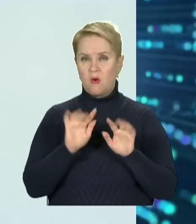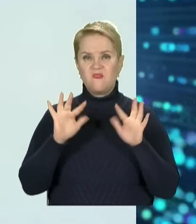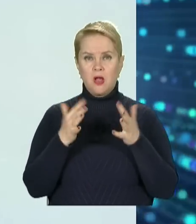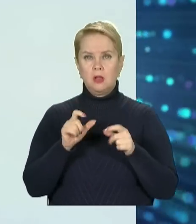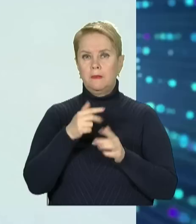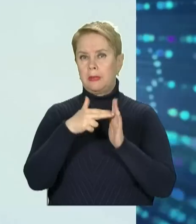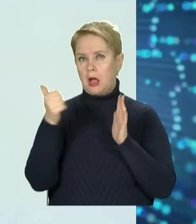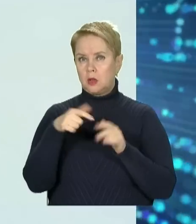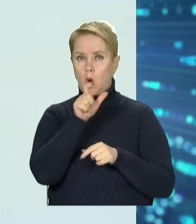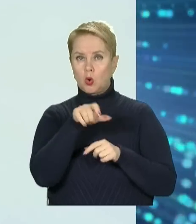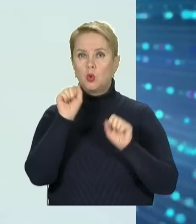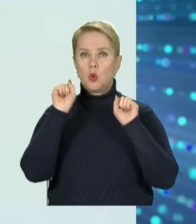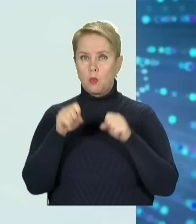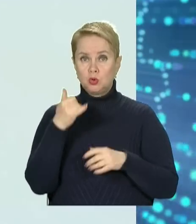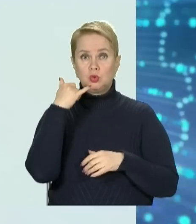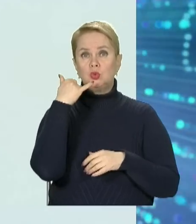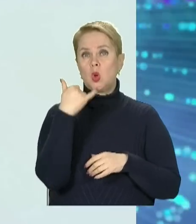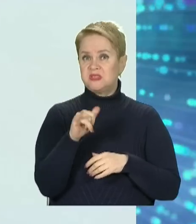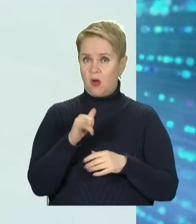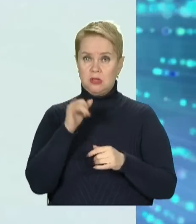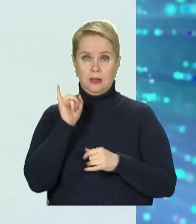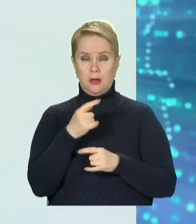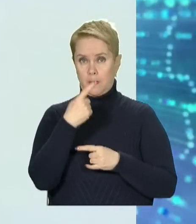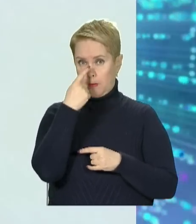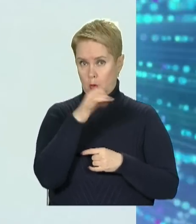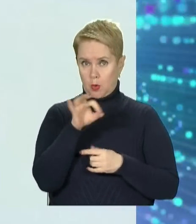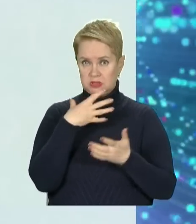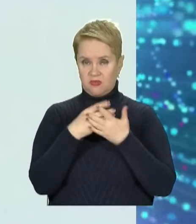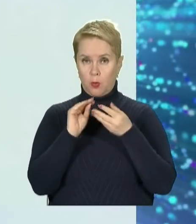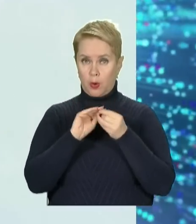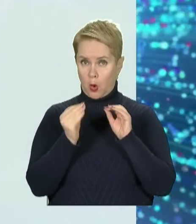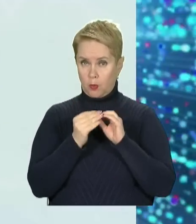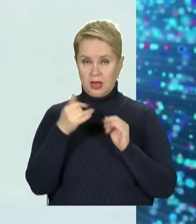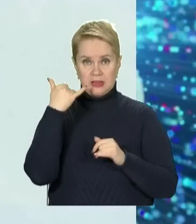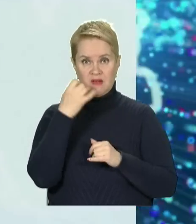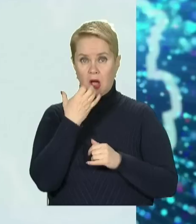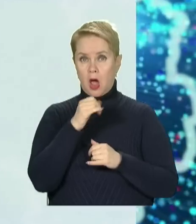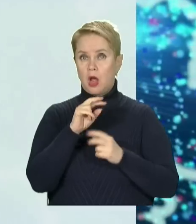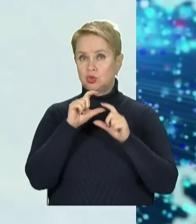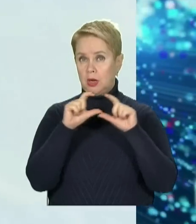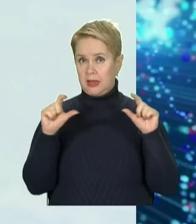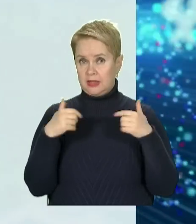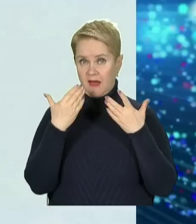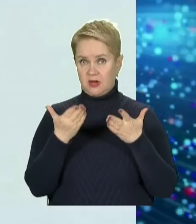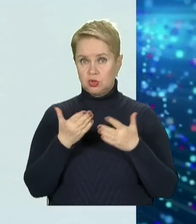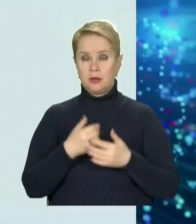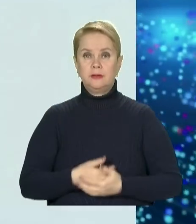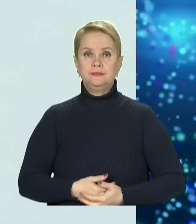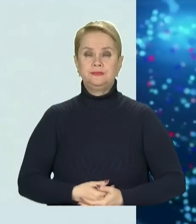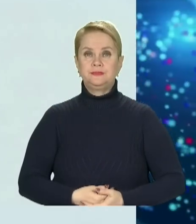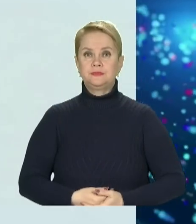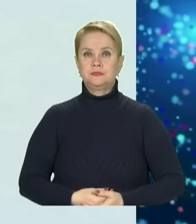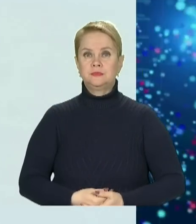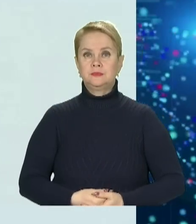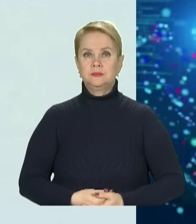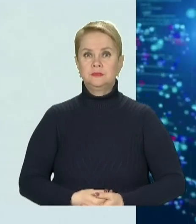випадку блокауту громадяни можуть додзвонитися і повідомити про свою проблему. Телефони гарячої лінії зараз на ваших екранах.